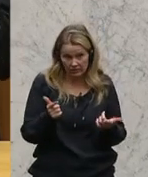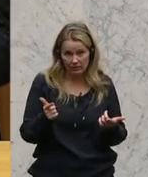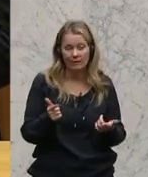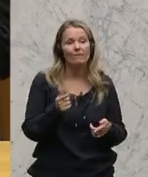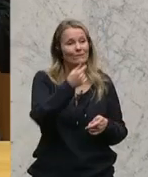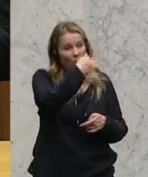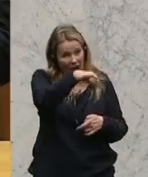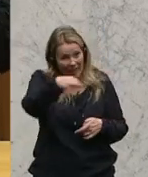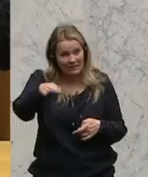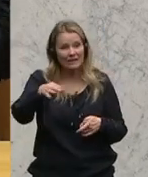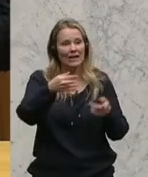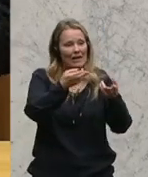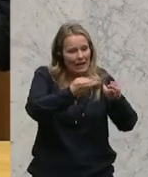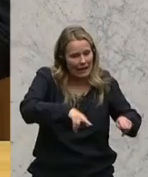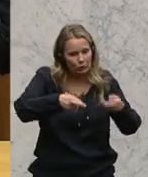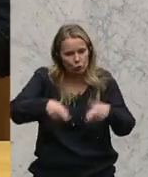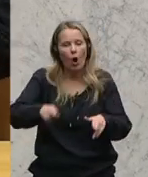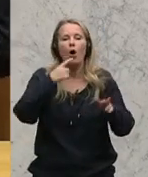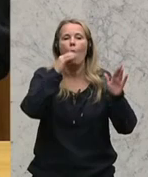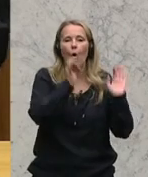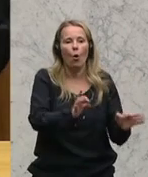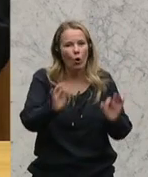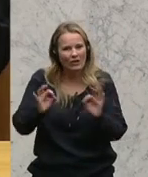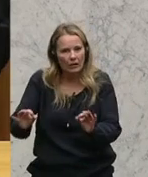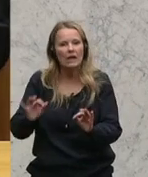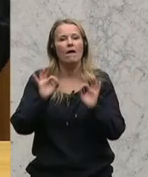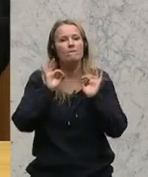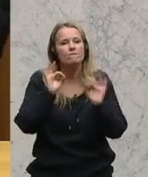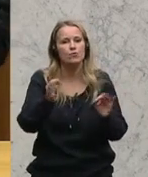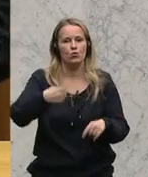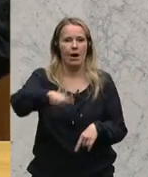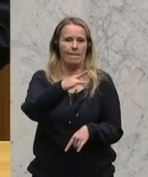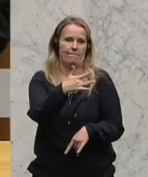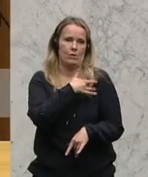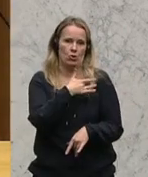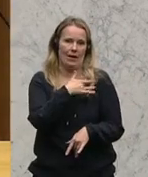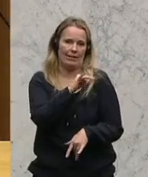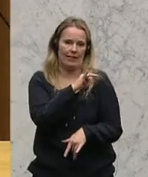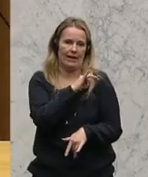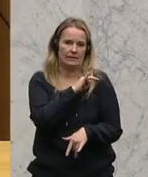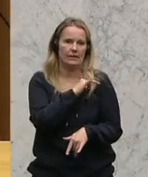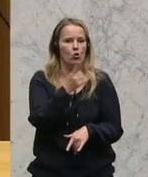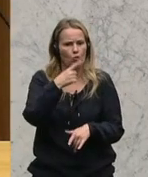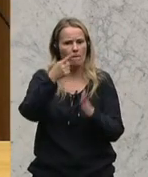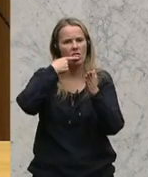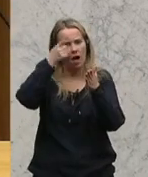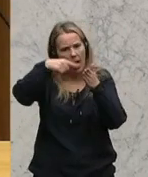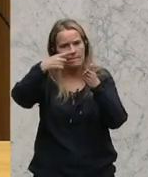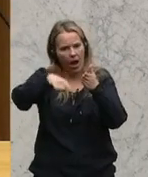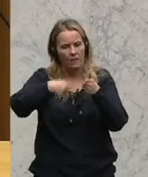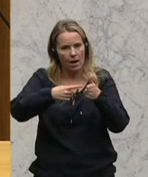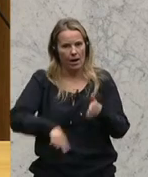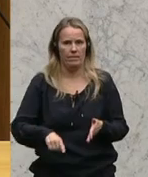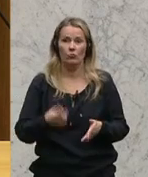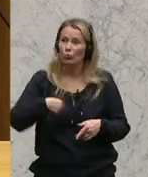von den einzelnen Ressorts ordentlich im Interesse unserer Bürgerinnen und Bürger abgearbeitet wird. Und unsere gemeinsame